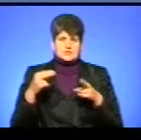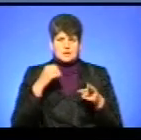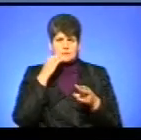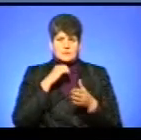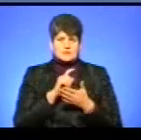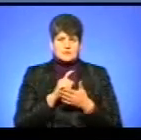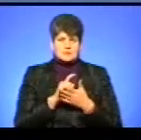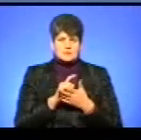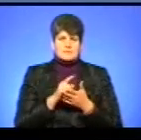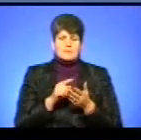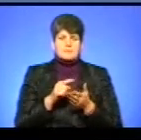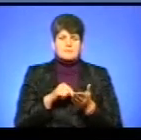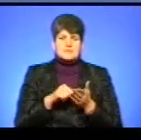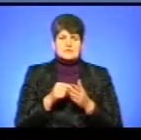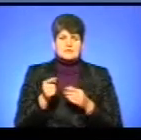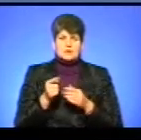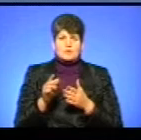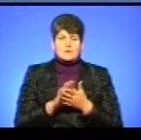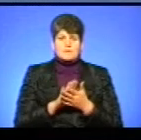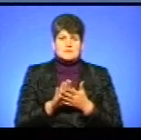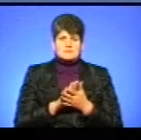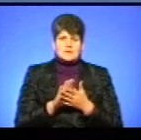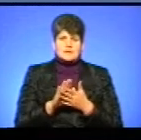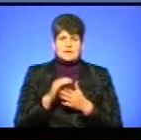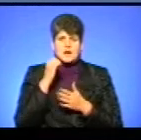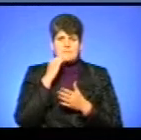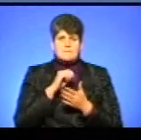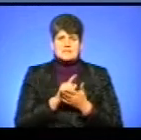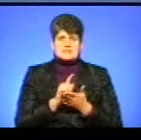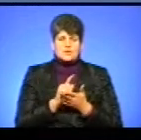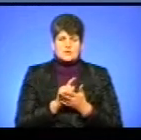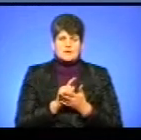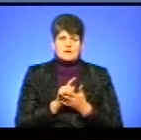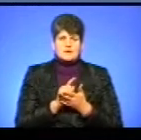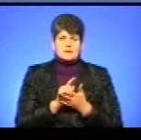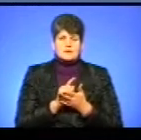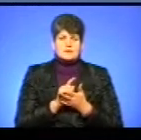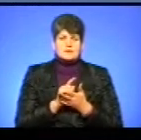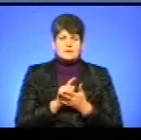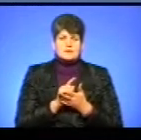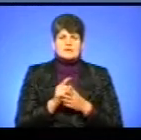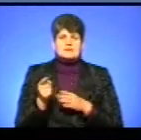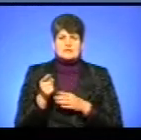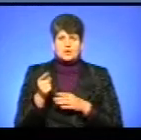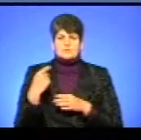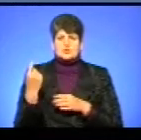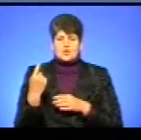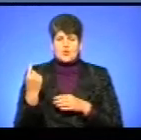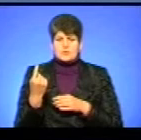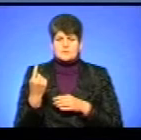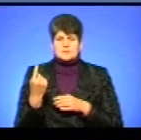міста Тернополя безслабно, а пенсіонери, ну, у Тернопільської області,